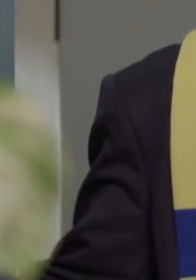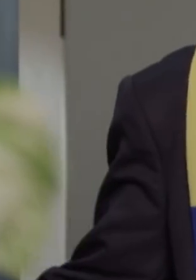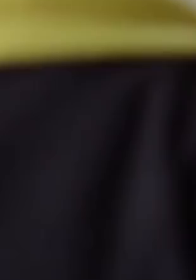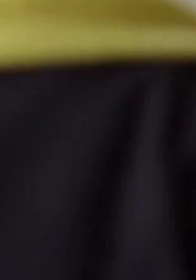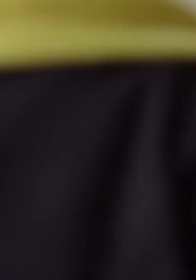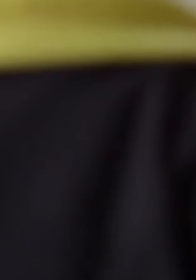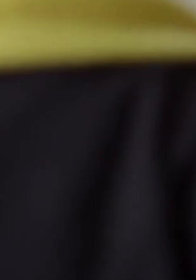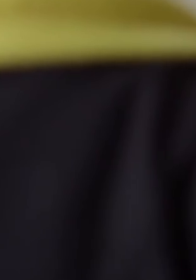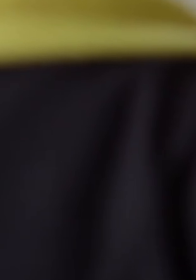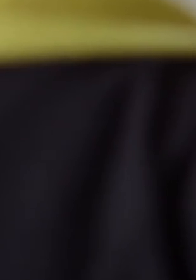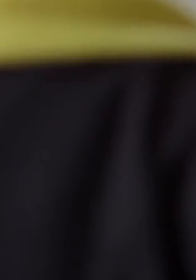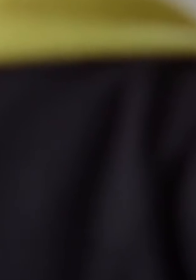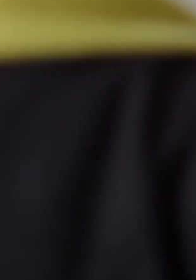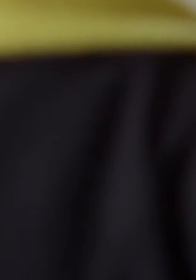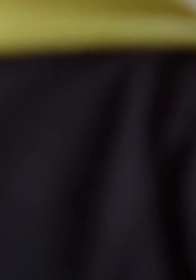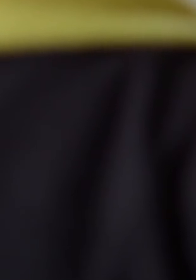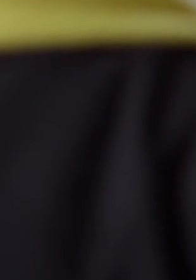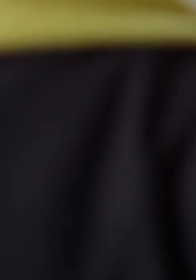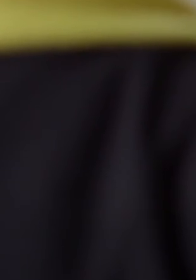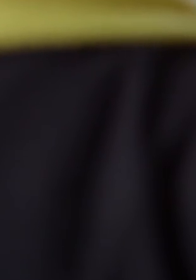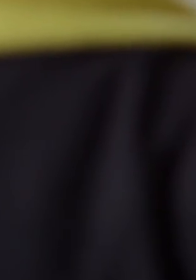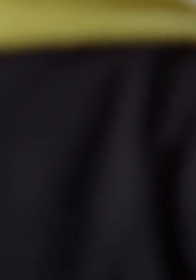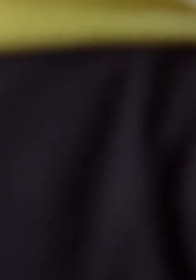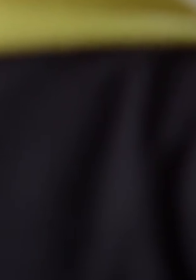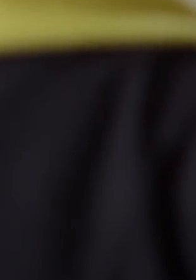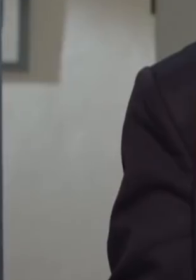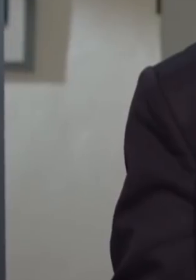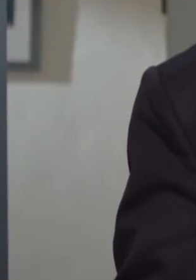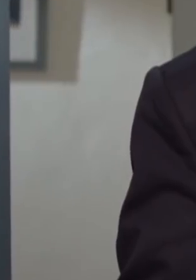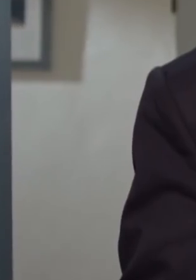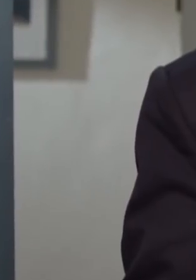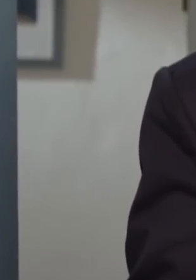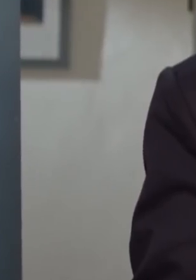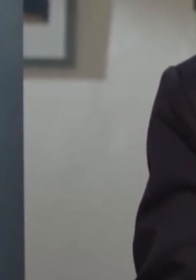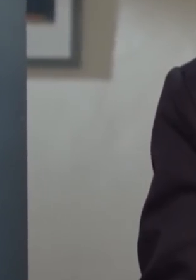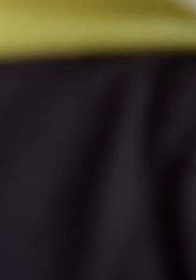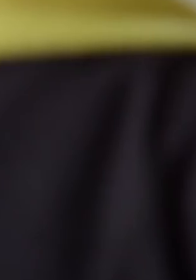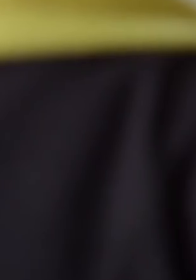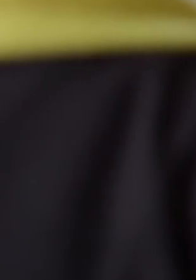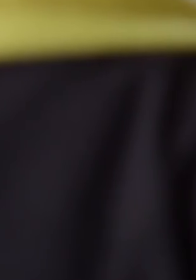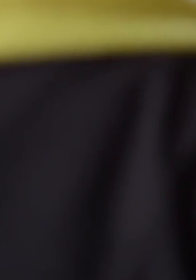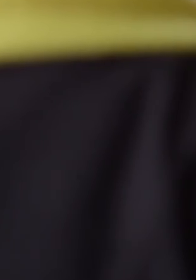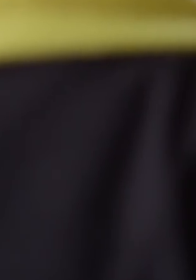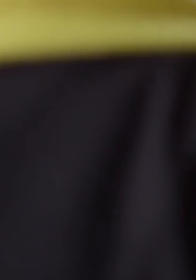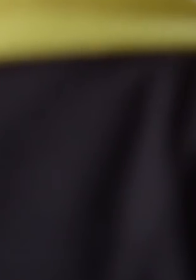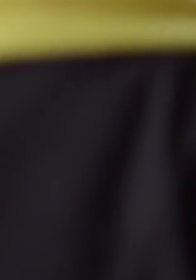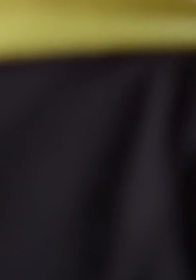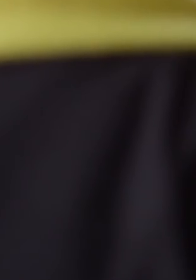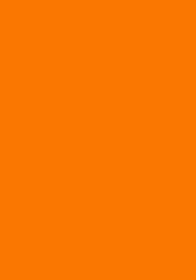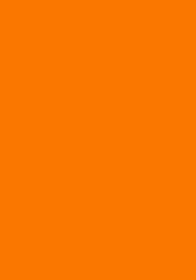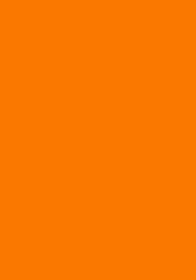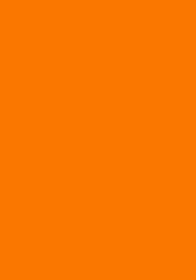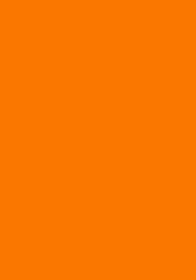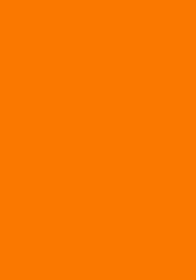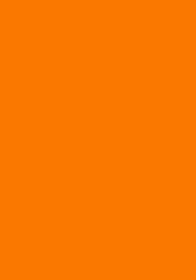בוקר טוב אני רוצה לבקשה לדבר עם אולסיפרי זה הבית שלו לא? אני אולסיפרי אתה לא אולסיפרי, אתה שימה